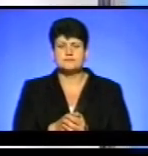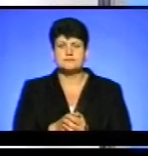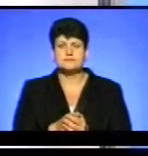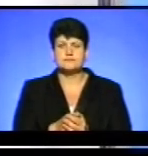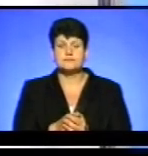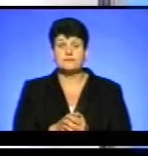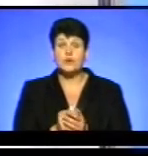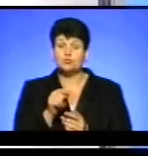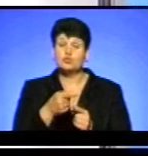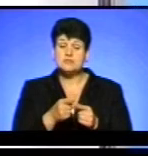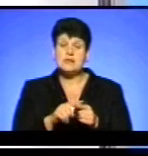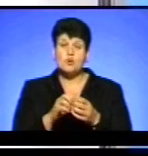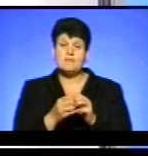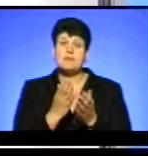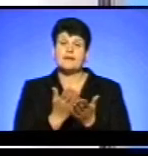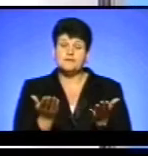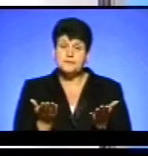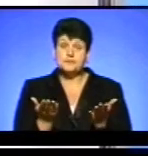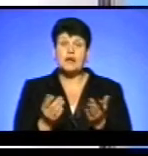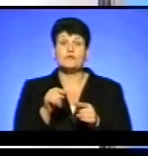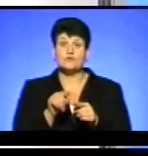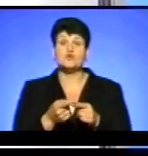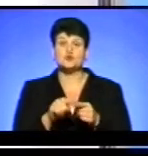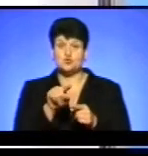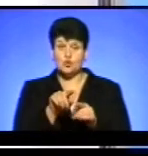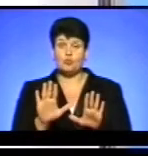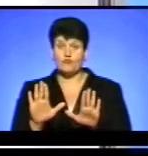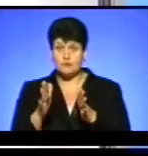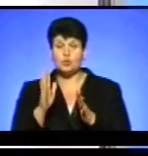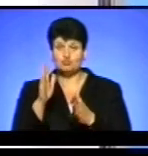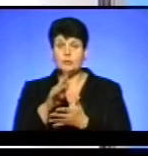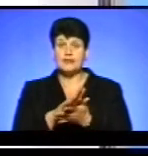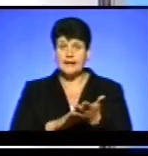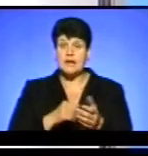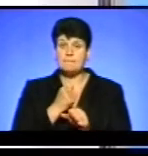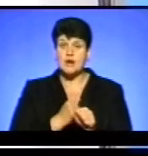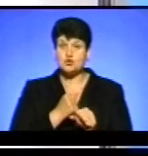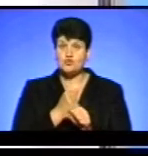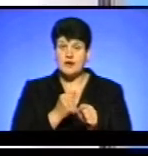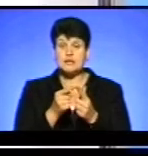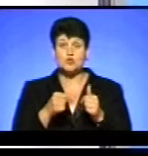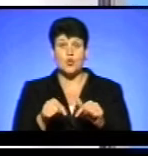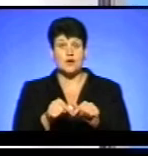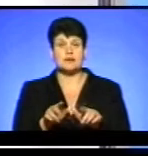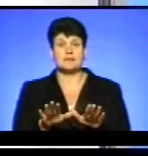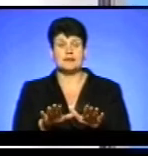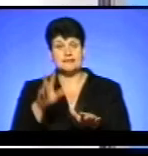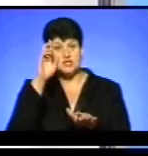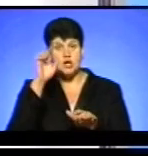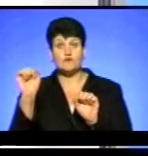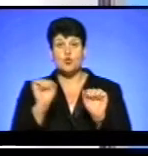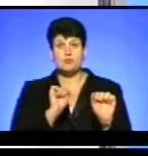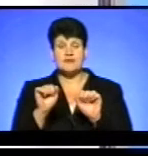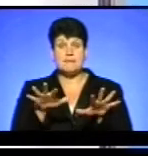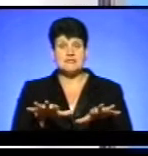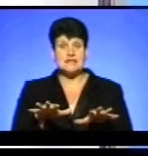Тому ця проблема і існує. І в даному випадку будемо надалі працювати із органами і державного управління на